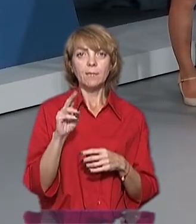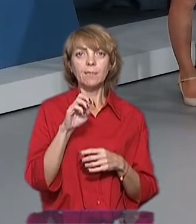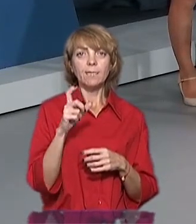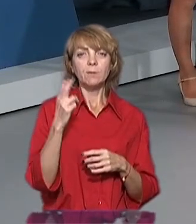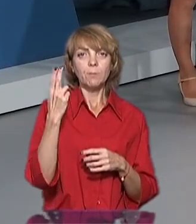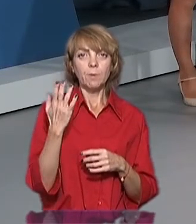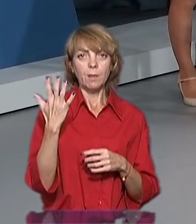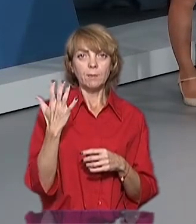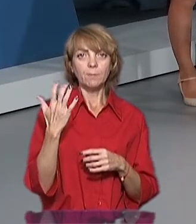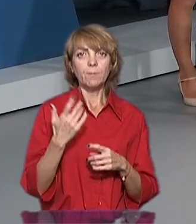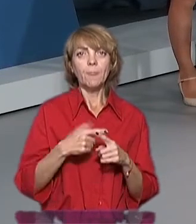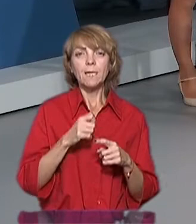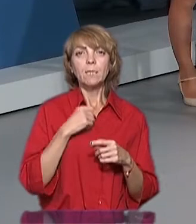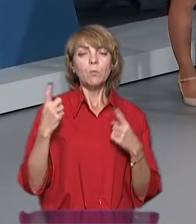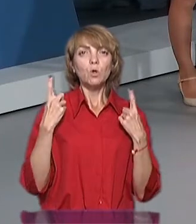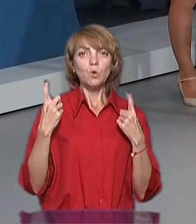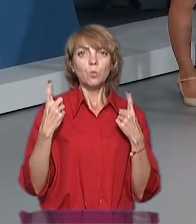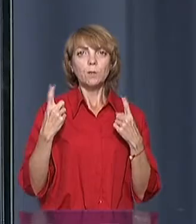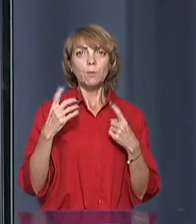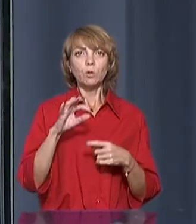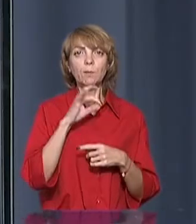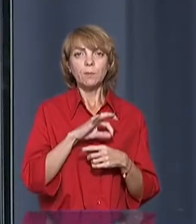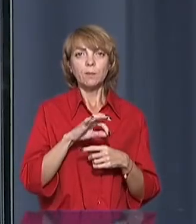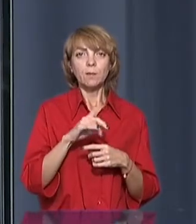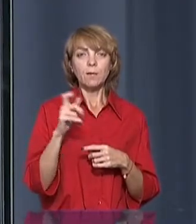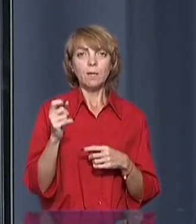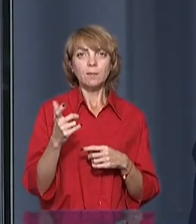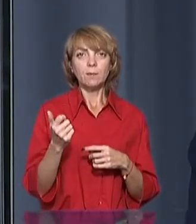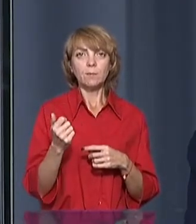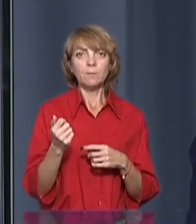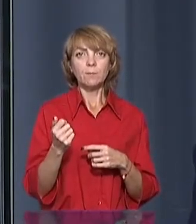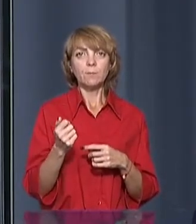-5. Це самі крупні потребітелі газа